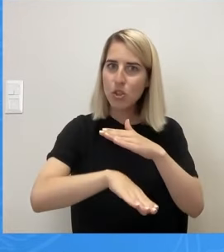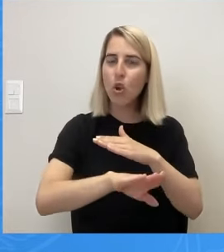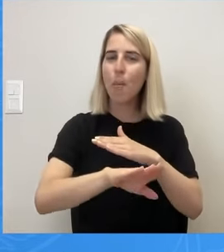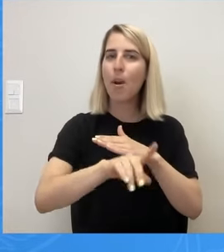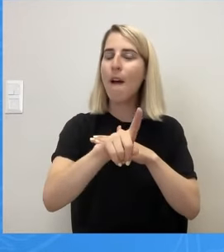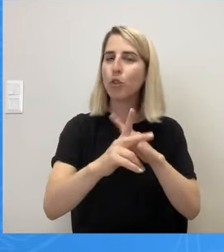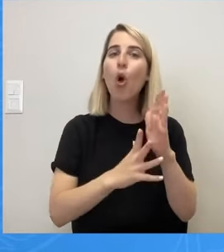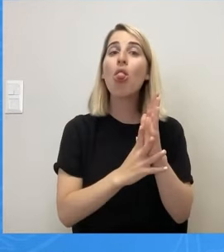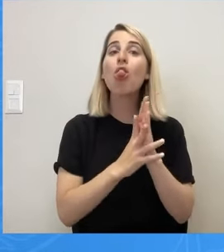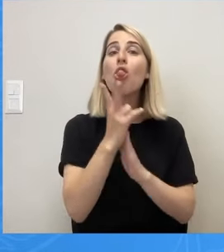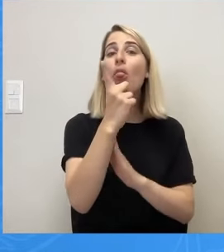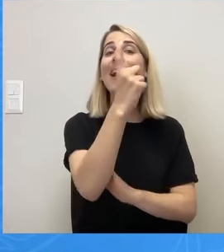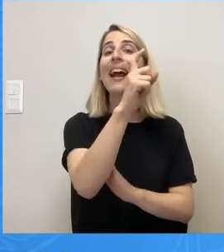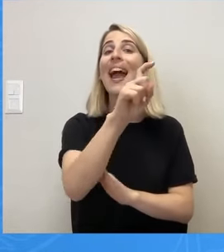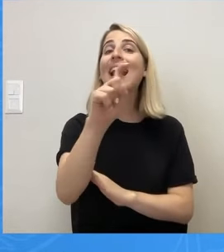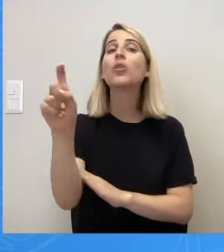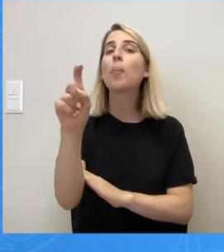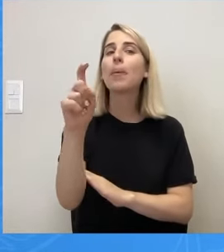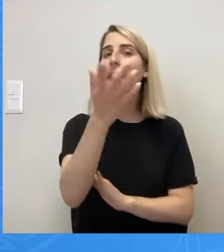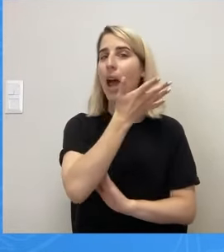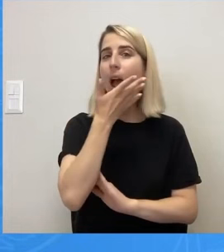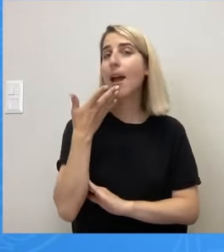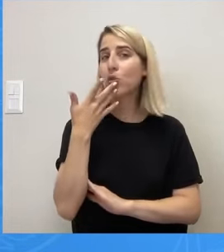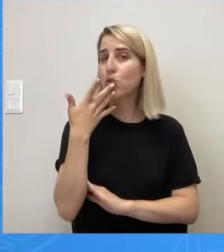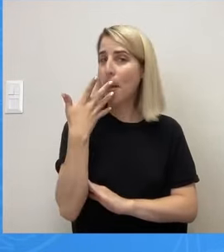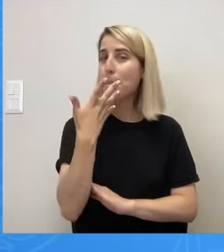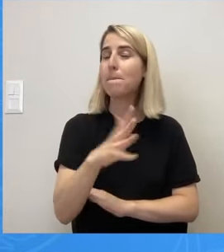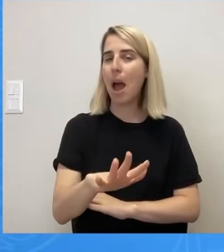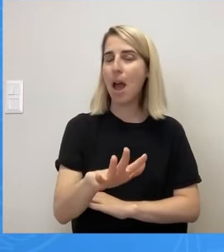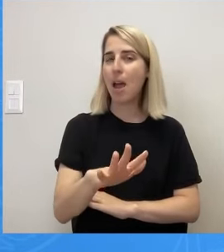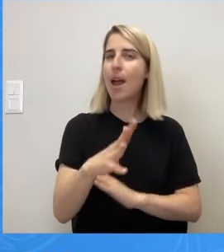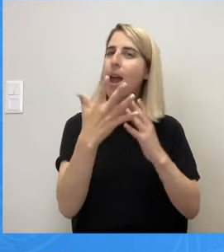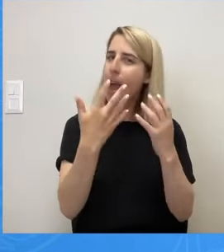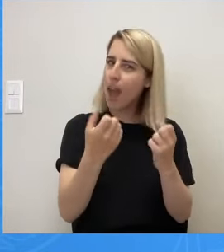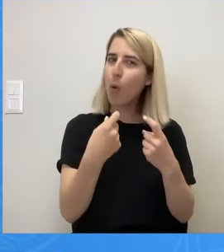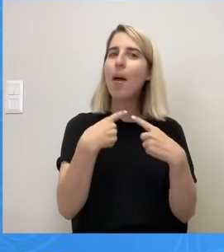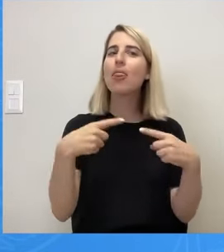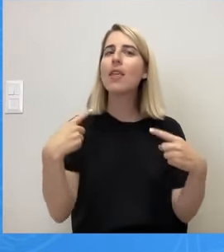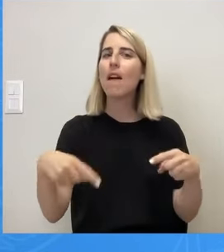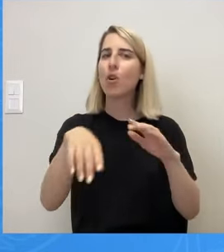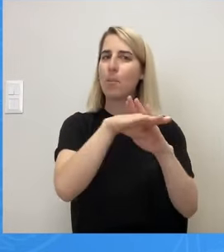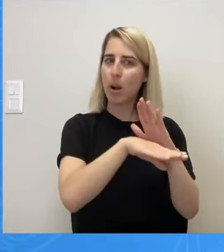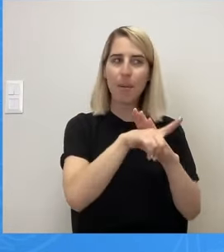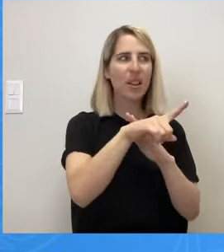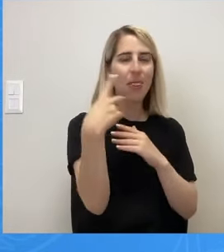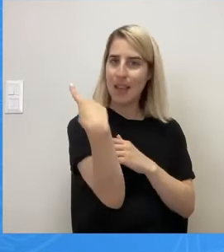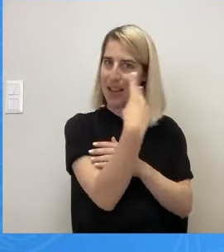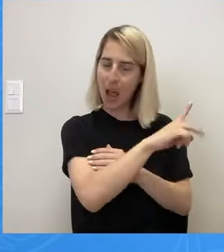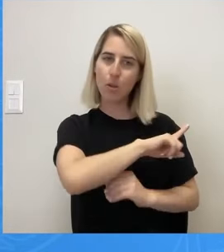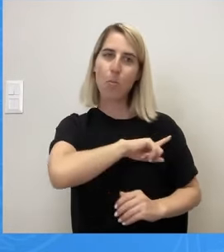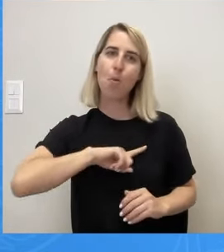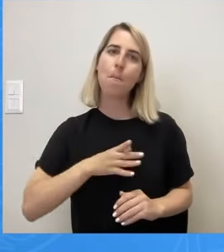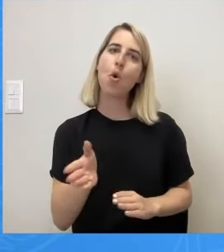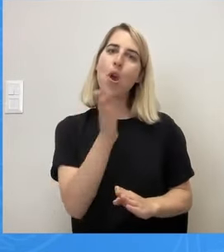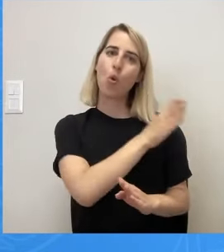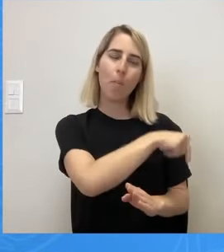βυθιζόμενοι με την εκκλέζικη εταιρεία, έχουμε διάφορα τα οποία τα συνεχίζεται, τουλάχιστον αυτό ο δωρητής